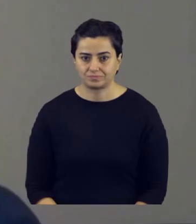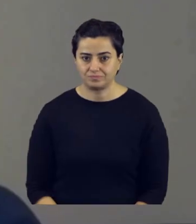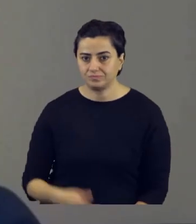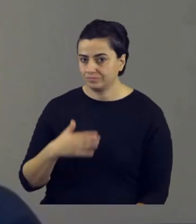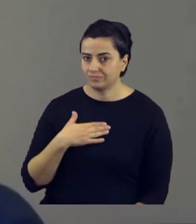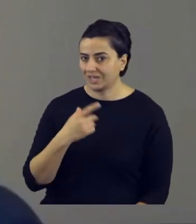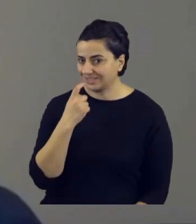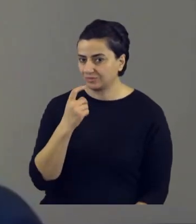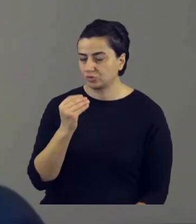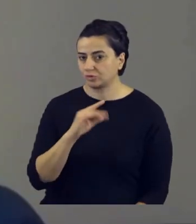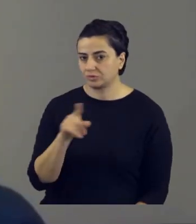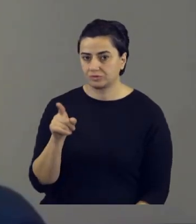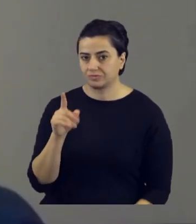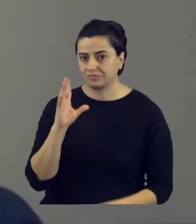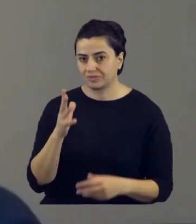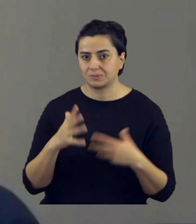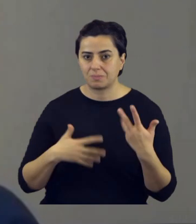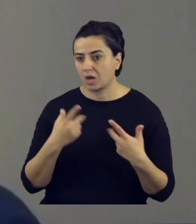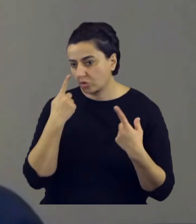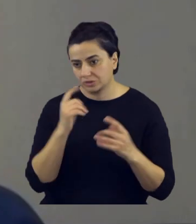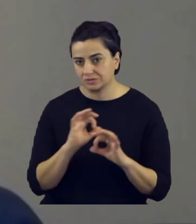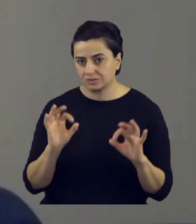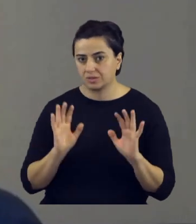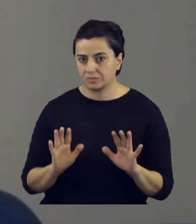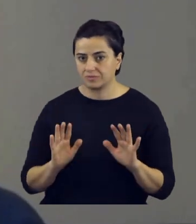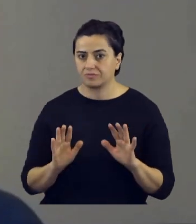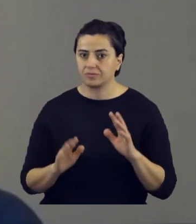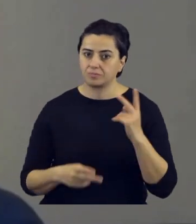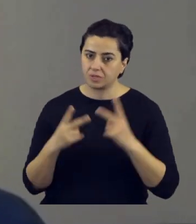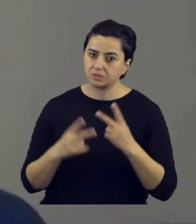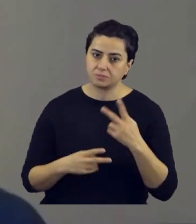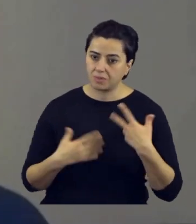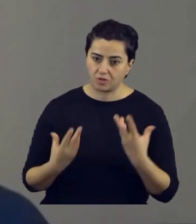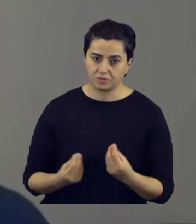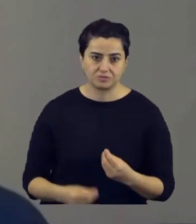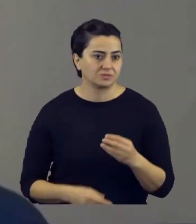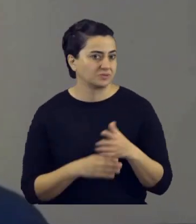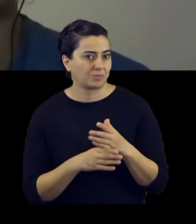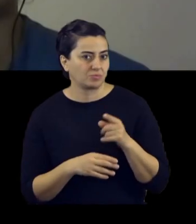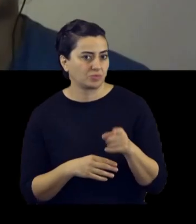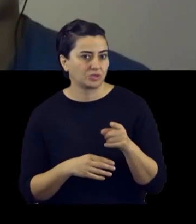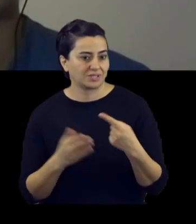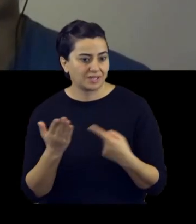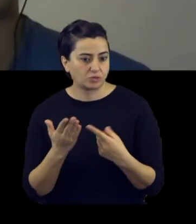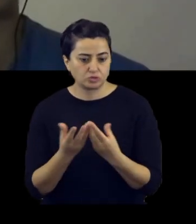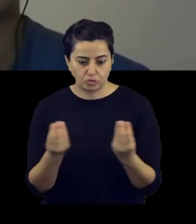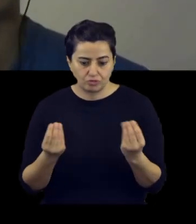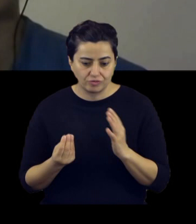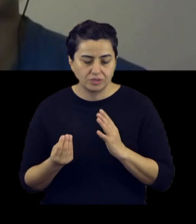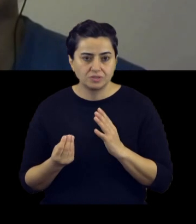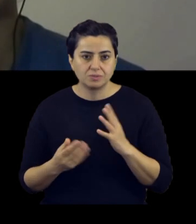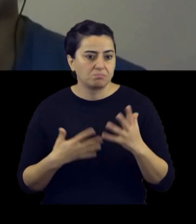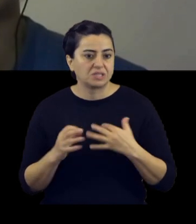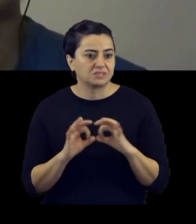Ben benim yaşımdaki çocuklarda çok fazla ilgi olduğunu görmüyorum ama olanlar da var. Neden sence? Mesela bu kadar teknolojiyle iç